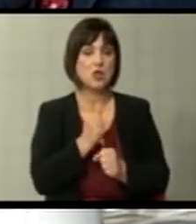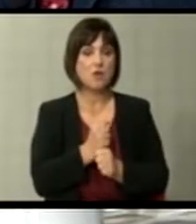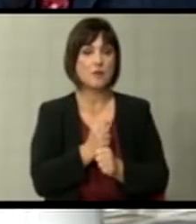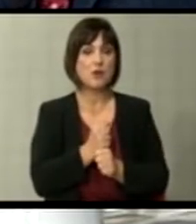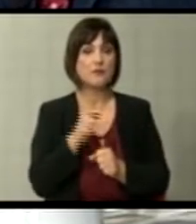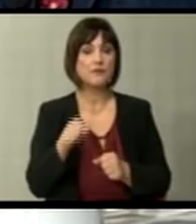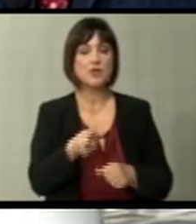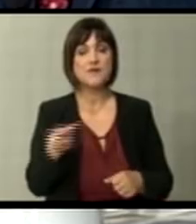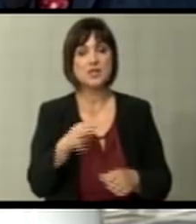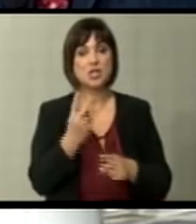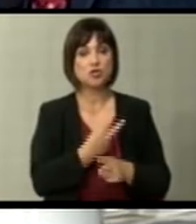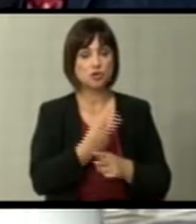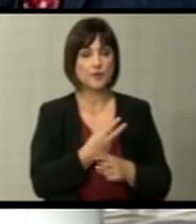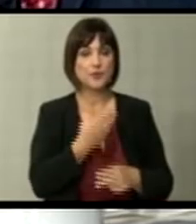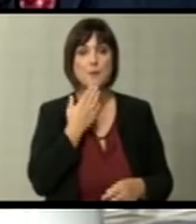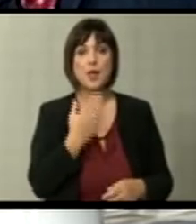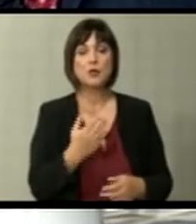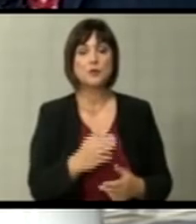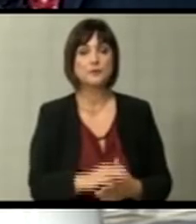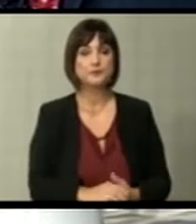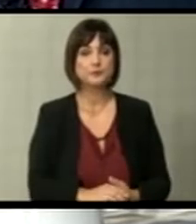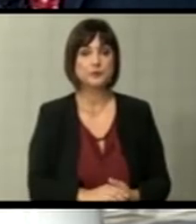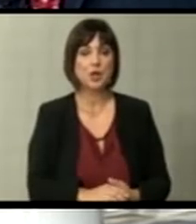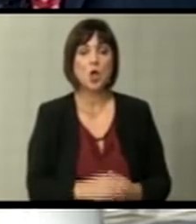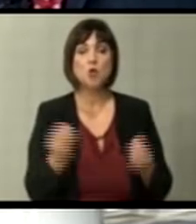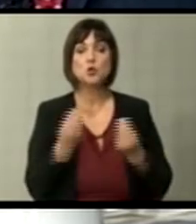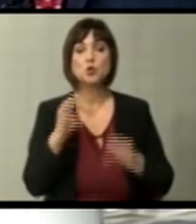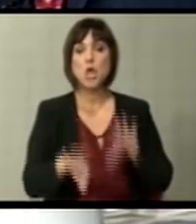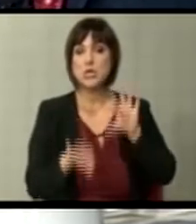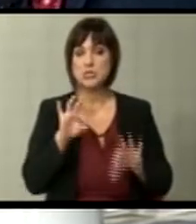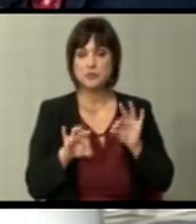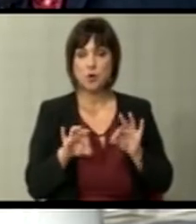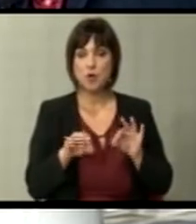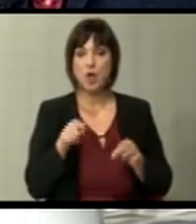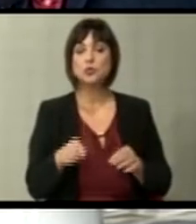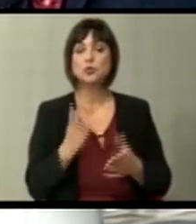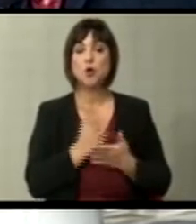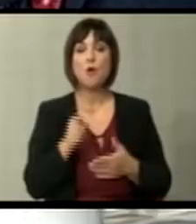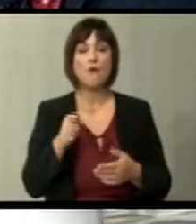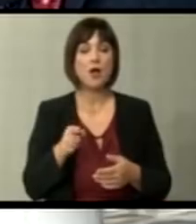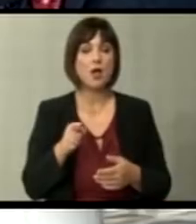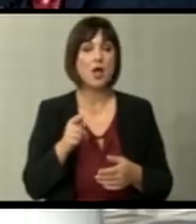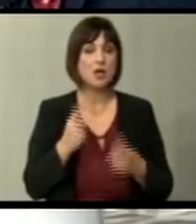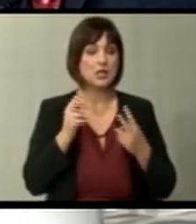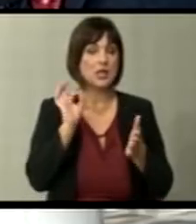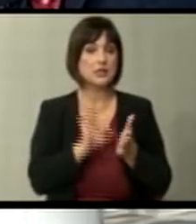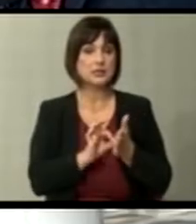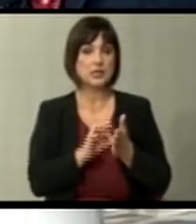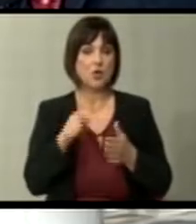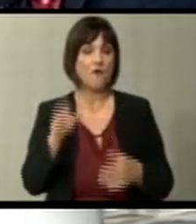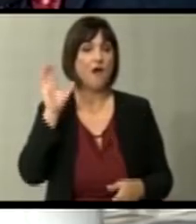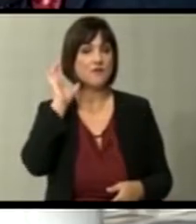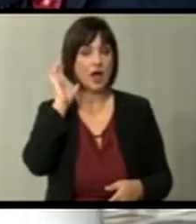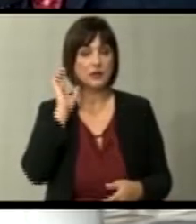во двете држави Благодарам Защо избори? Зато што ово е включениот цел на оваа